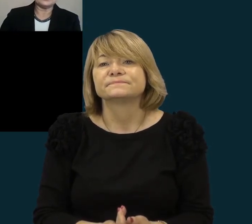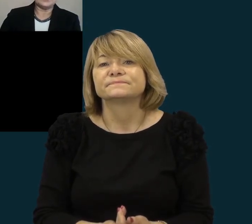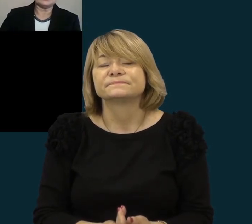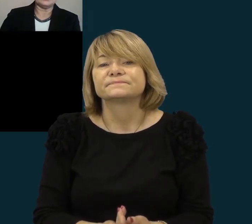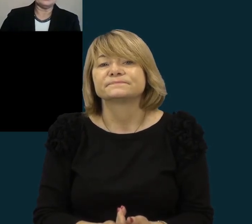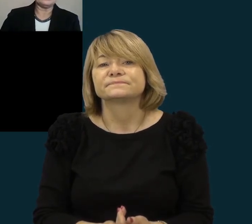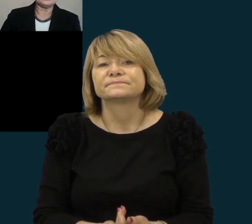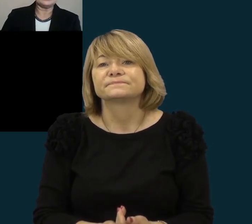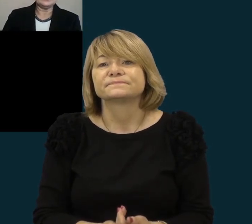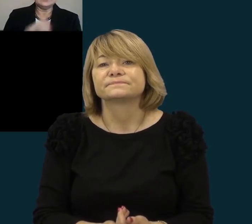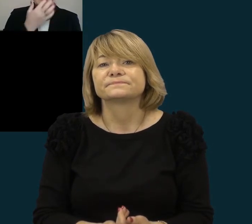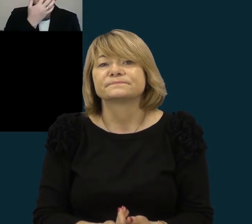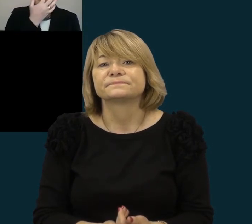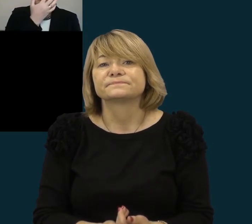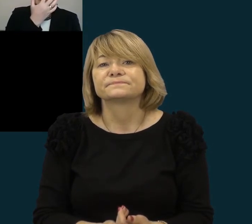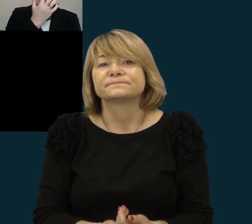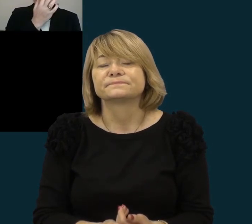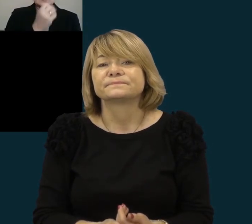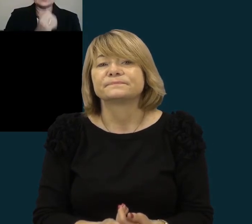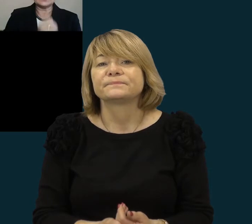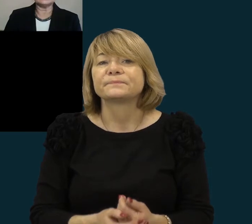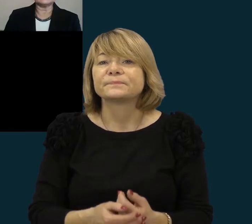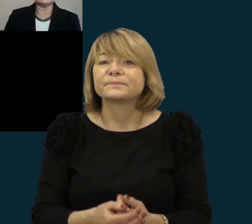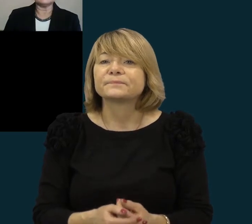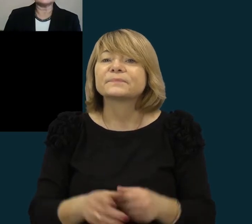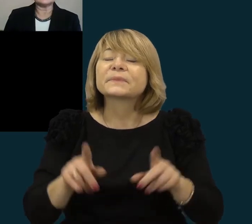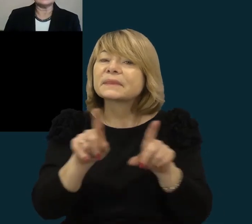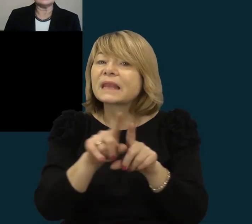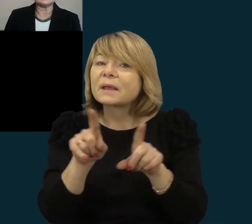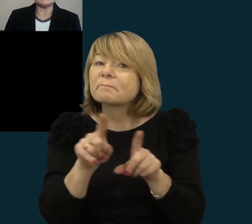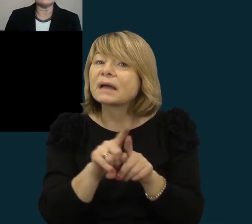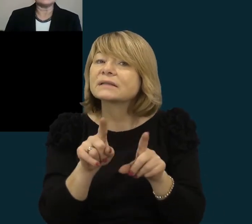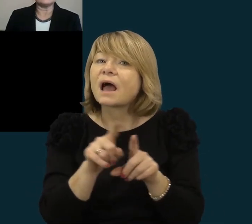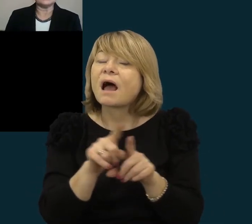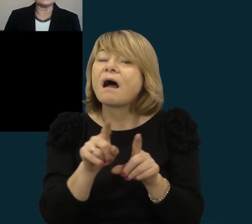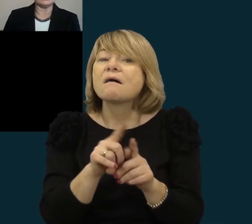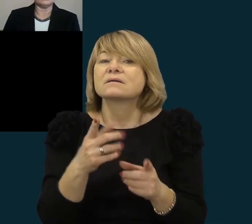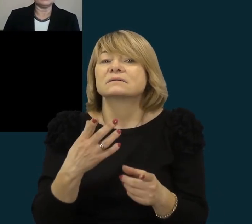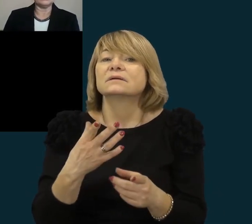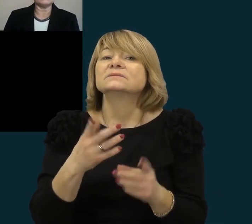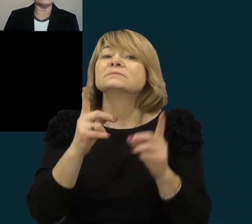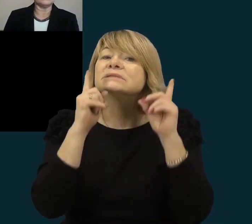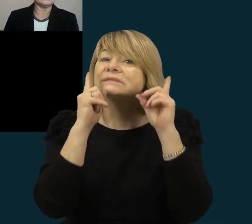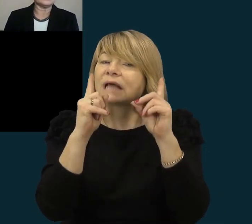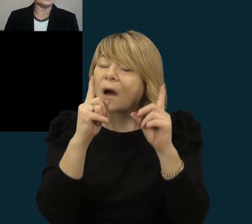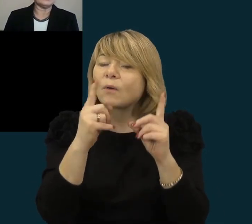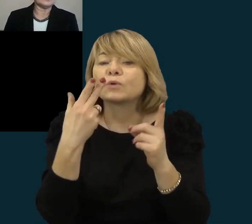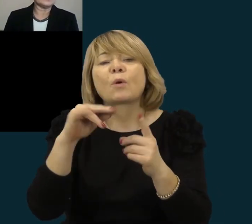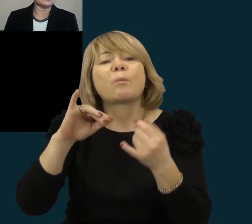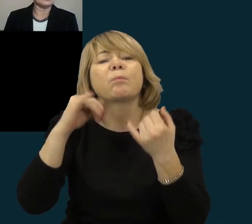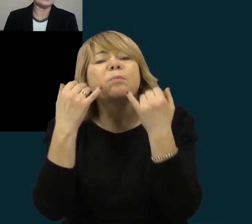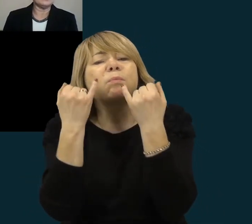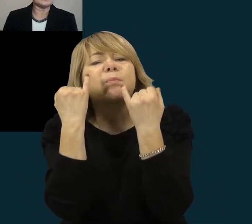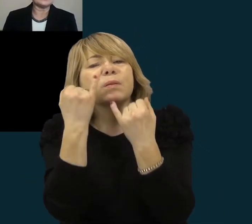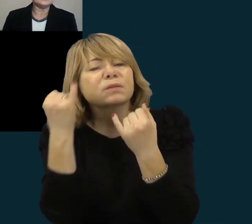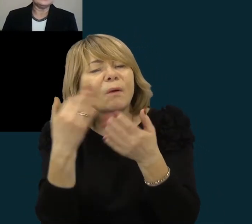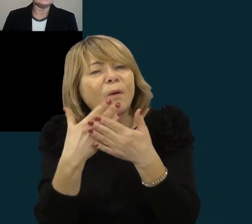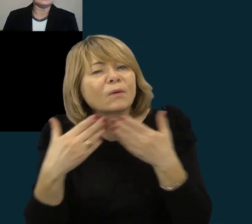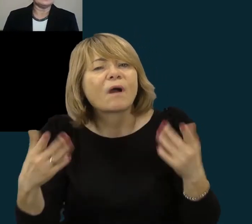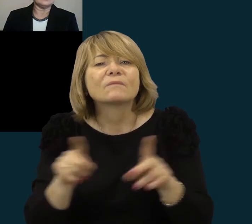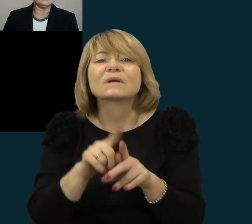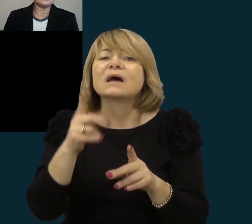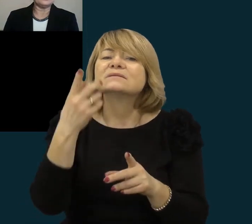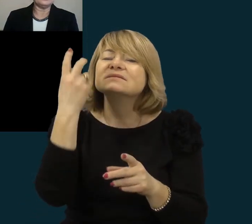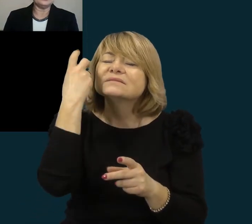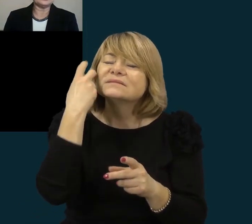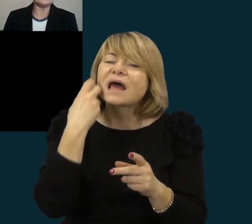darbą. Tai mažosios architektūros statinys, auganti žmonės nuo blogio, globojantys šeimas ir sodybos. Ir